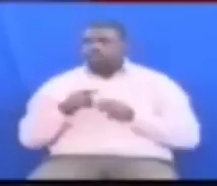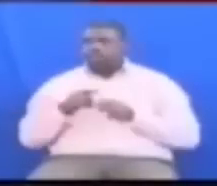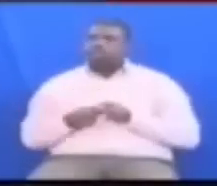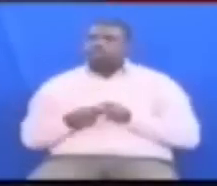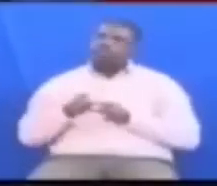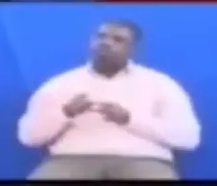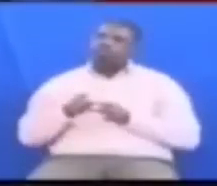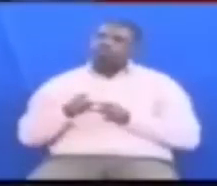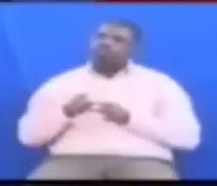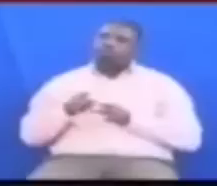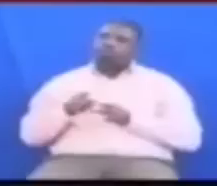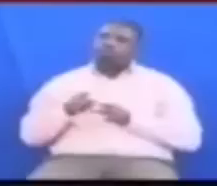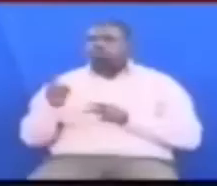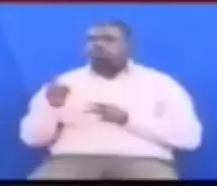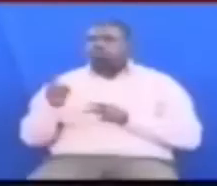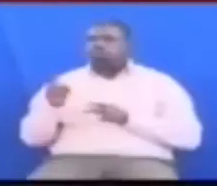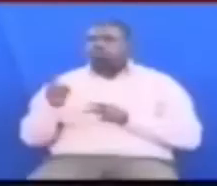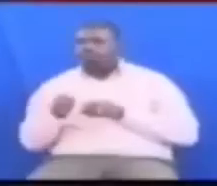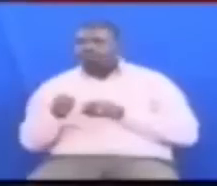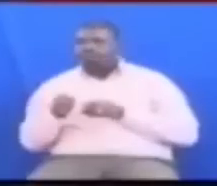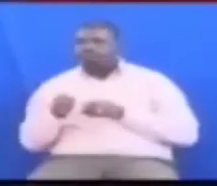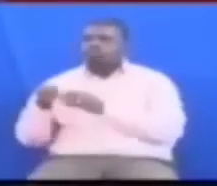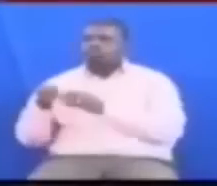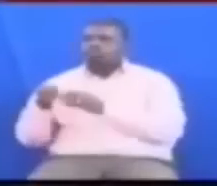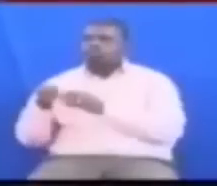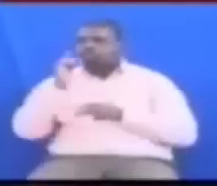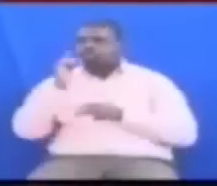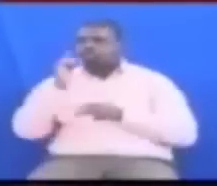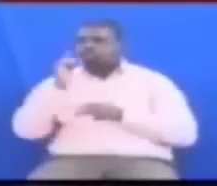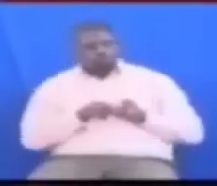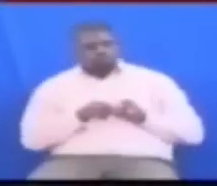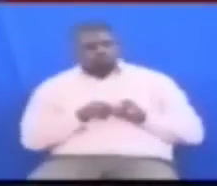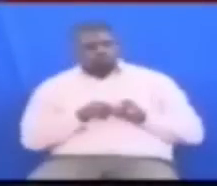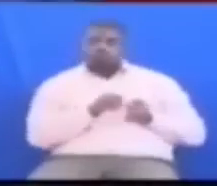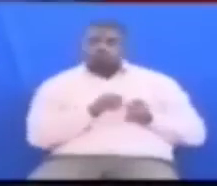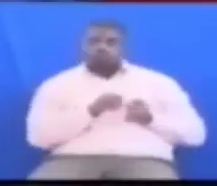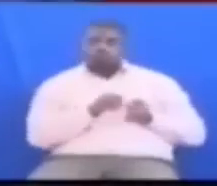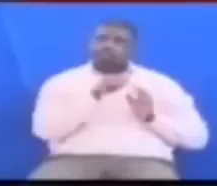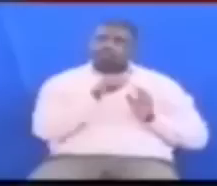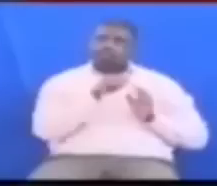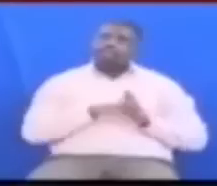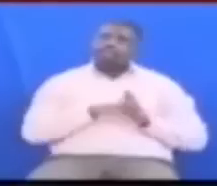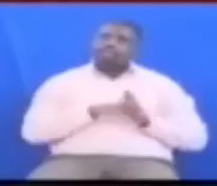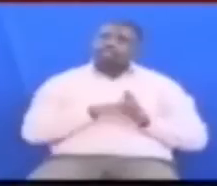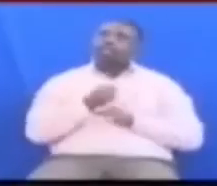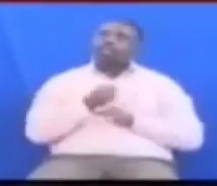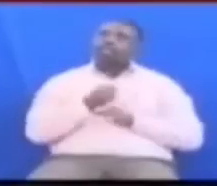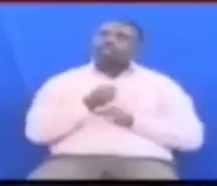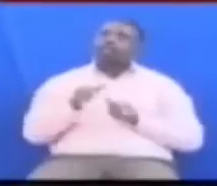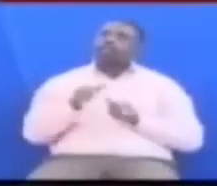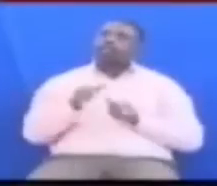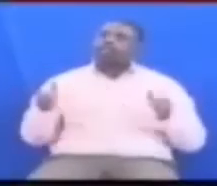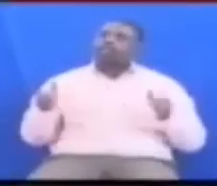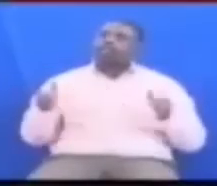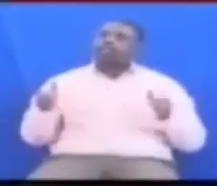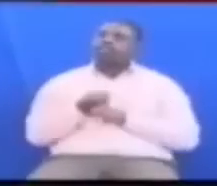Kwa mba Badala ya kusimamia miongozo ya serikali Badala ya kusimamia teratibu za nchi Yee kazi yake kubwa Mekuwa nafanga